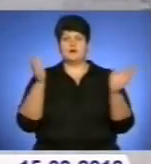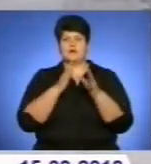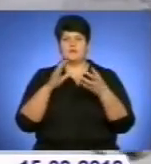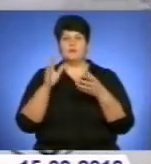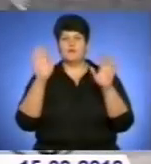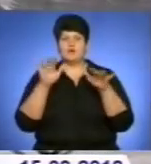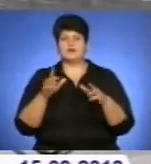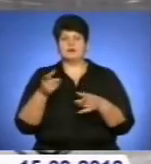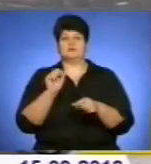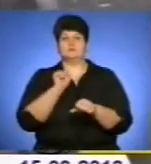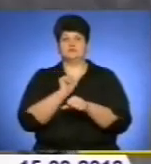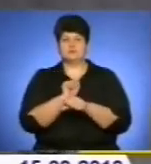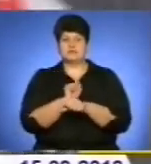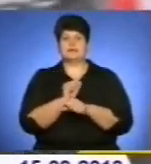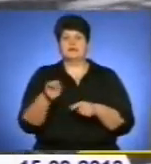складний.